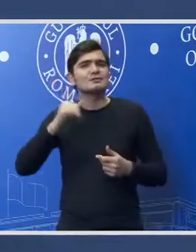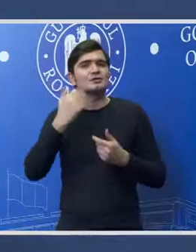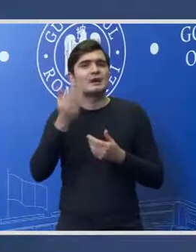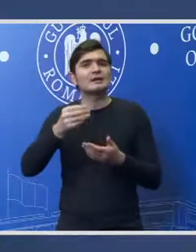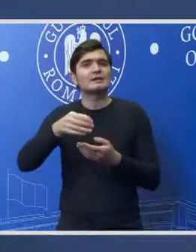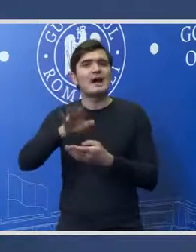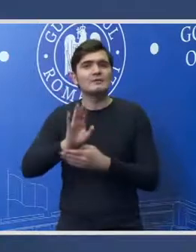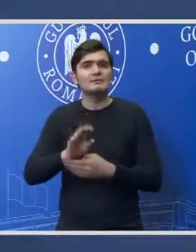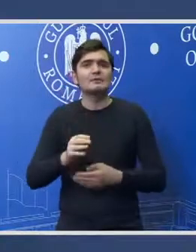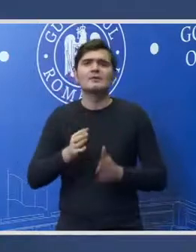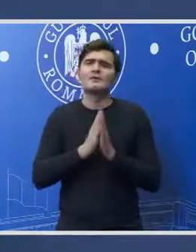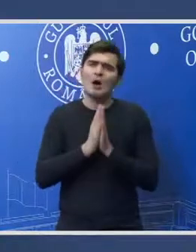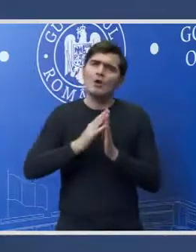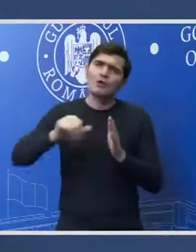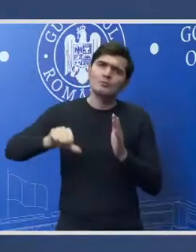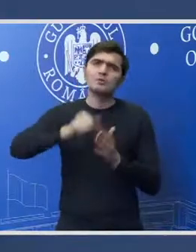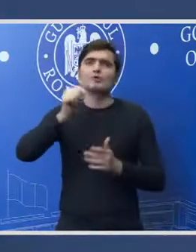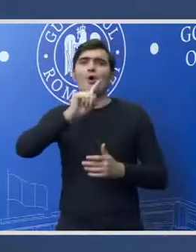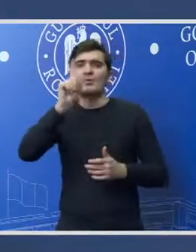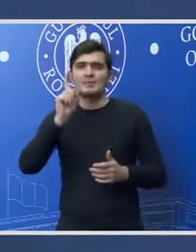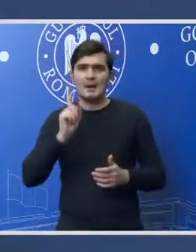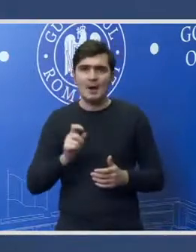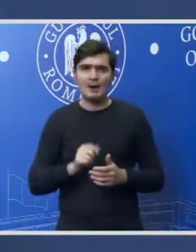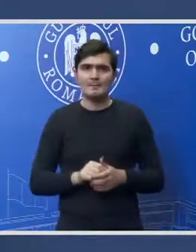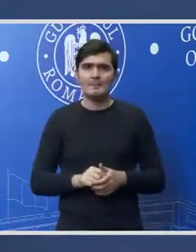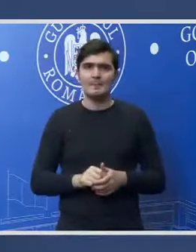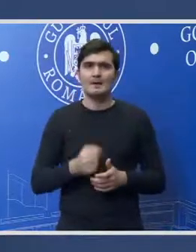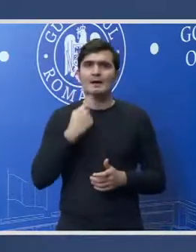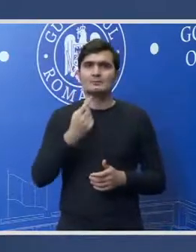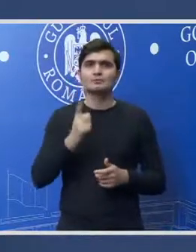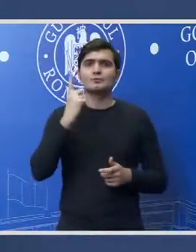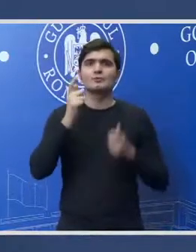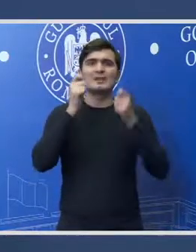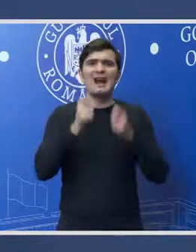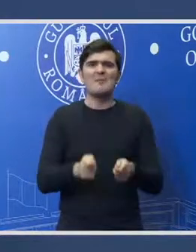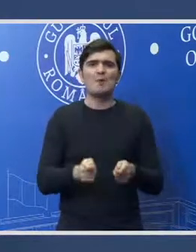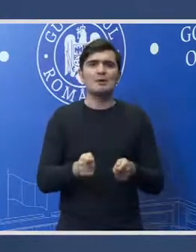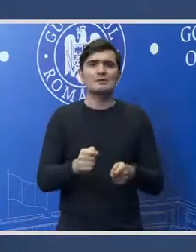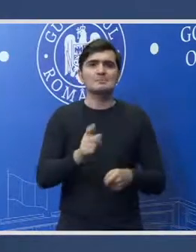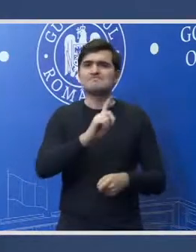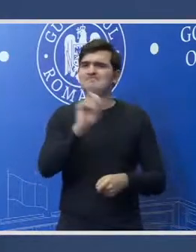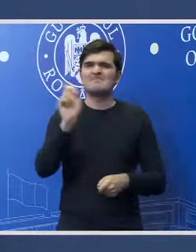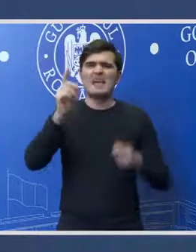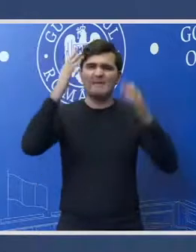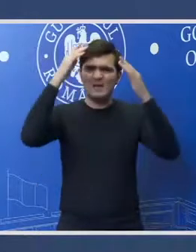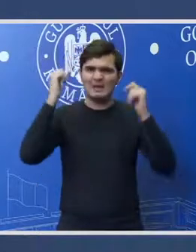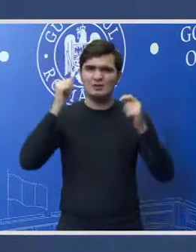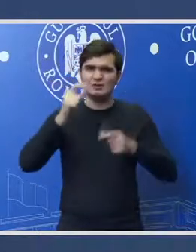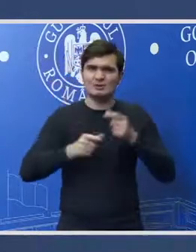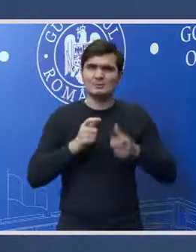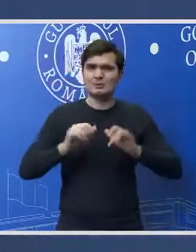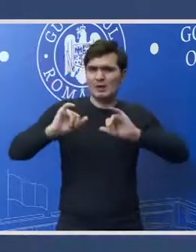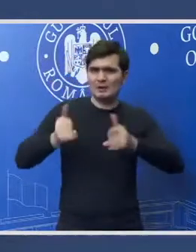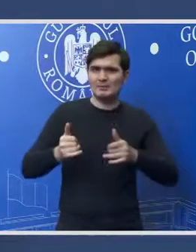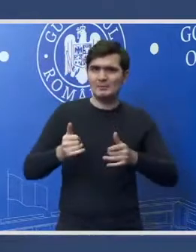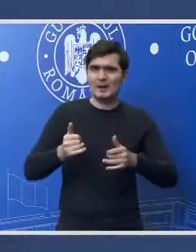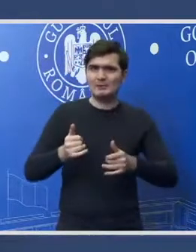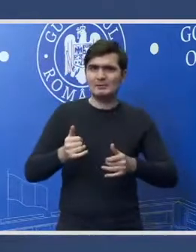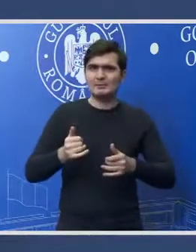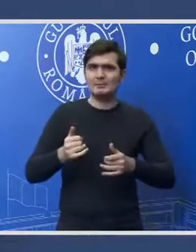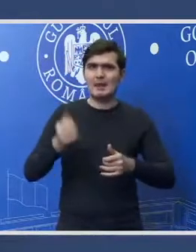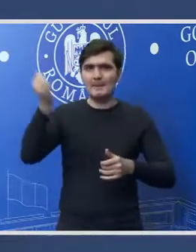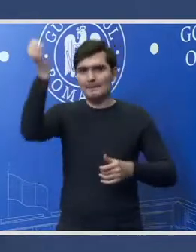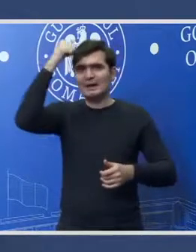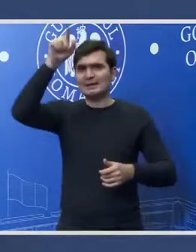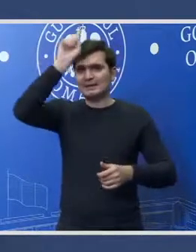Vă rog, dacă mă mai permiteți încă o întrebare, spuneați că este un raport nefericit legat de ceea ce s-a întâmplat, pe care l-ați primit de